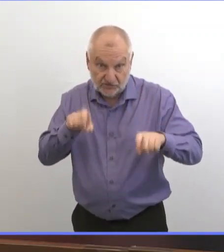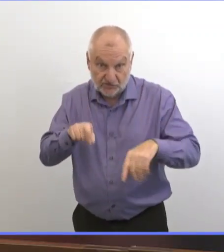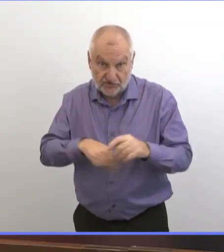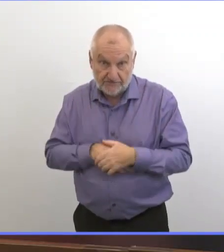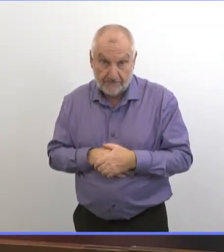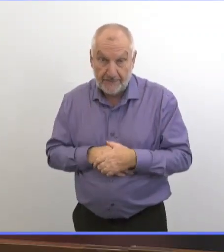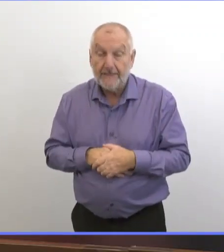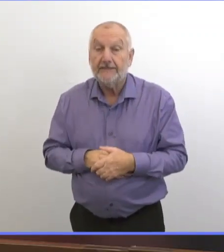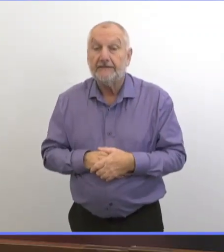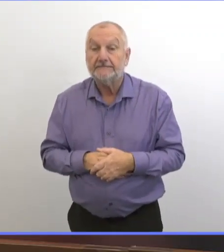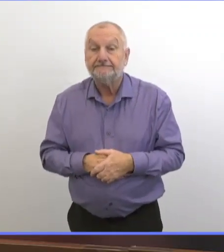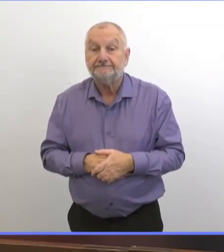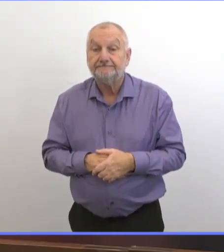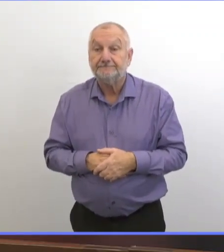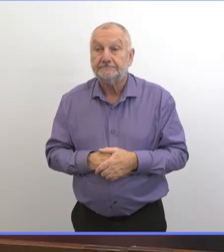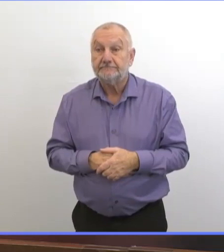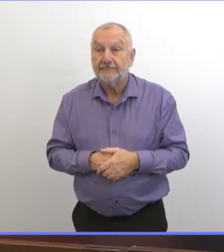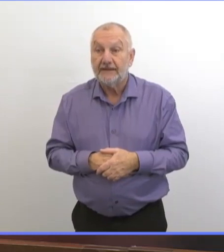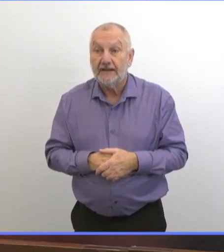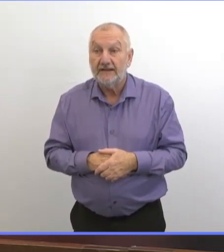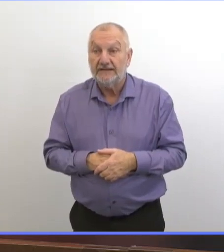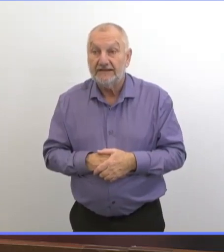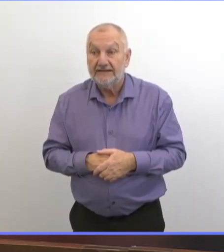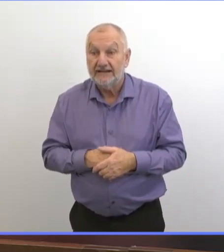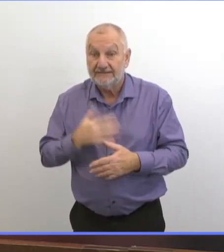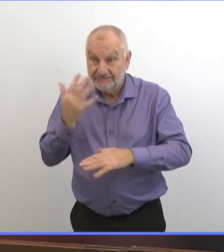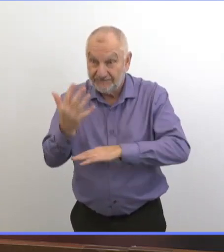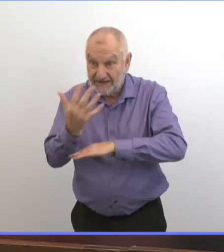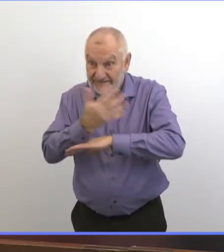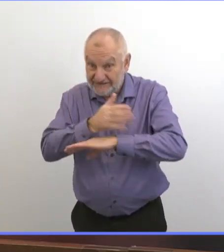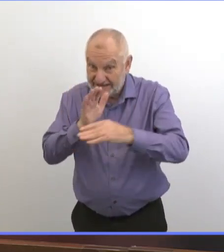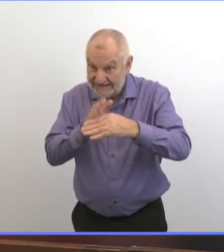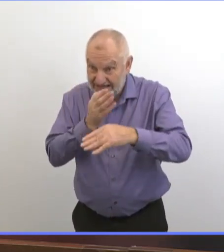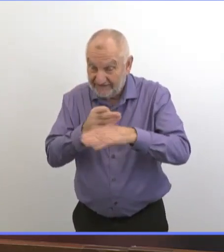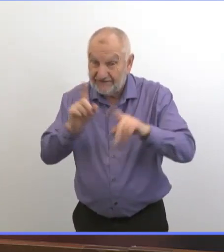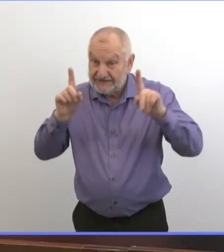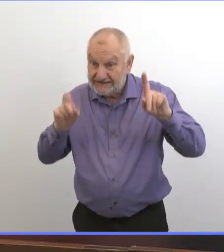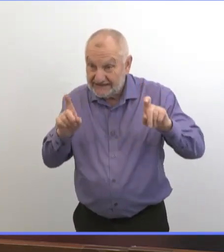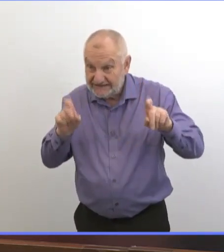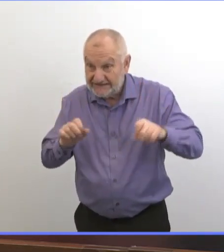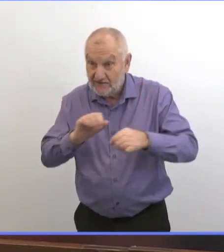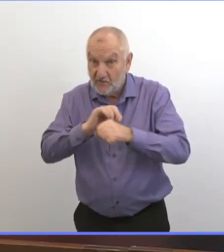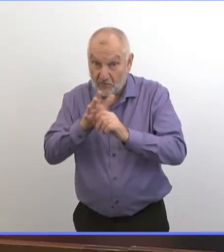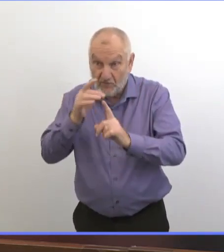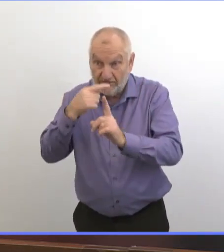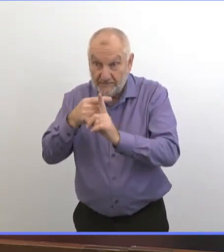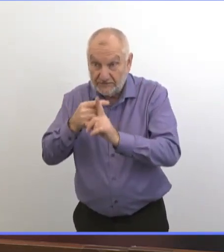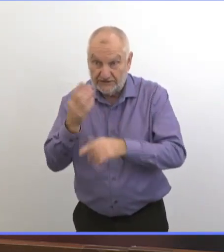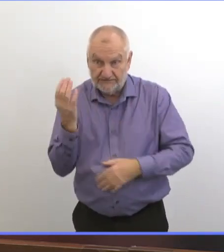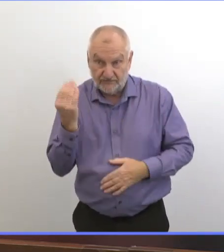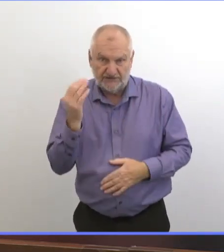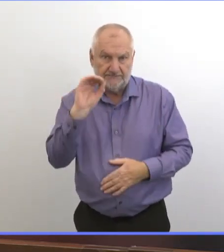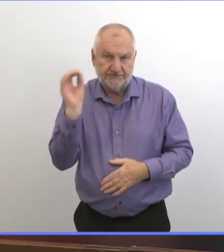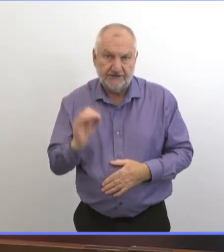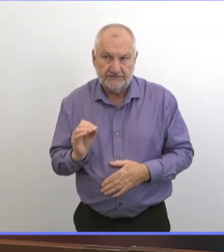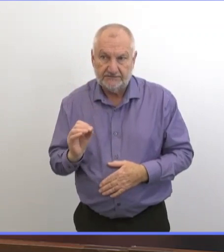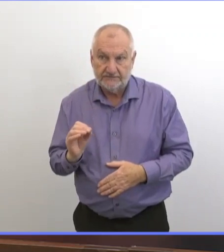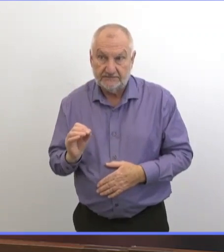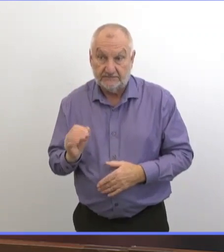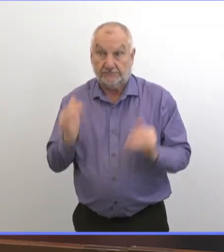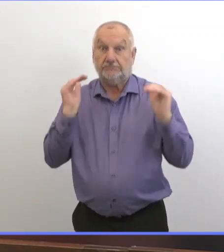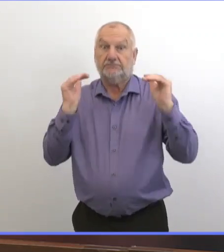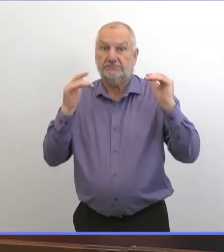Quand vous voyez un test de positivité de 14%, plus élevé dans certains endroits, c'est vraiment une inquiétude.